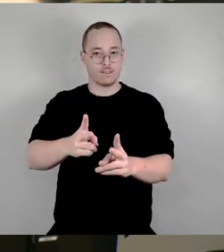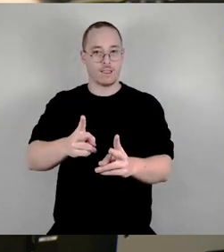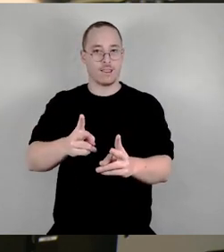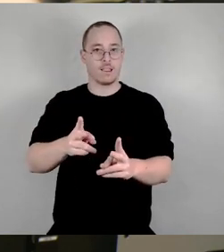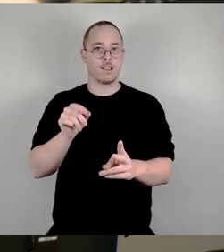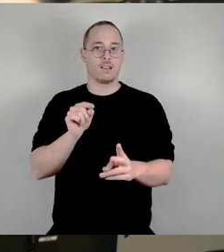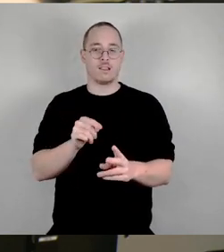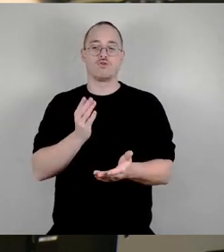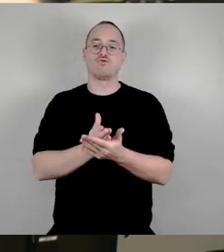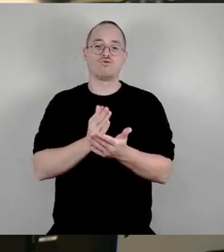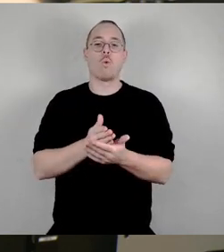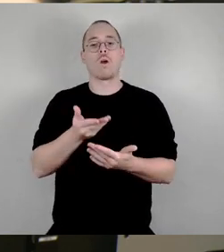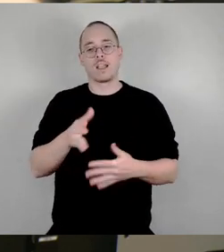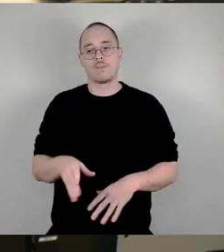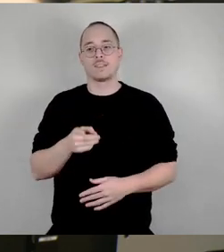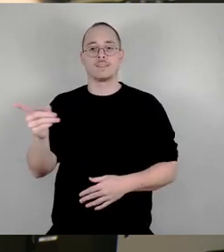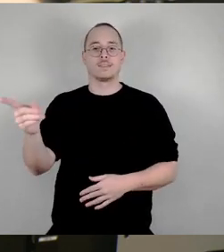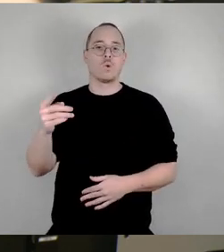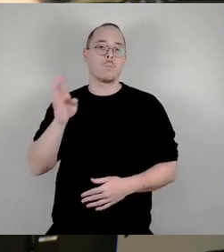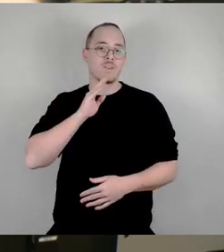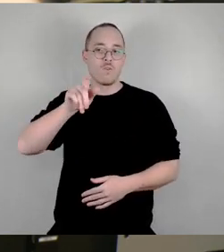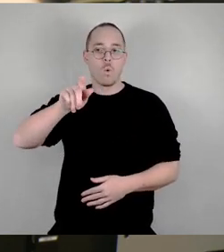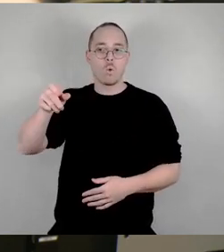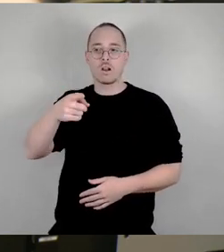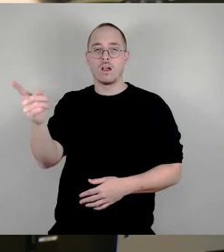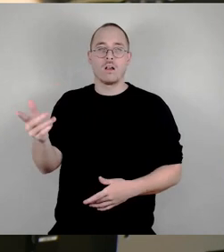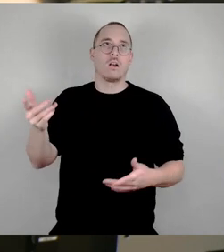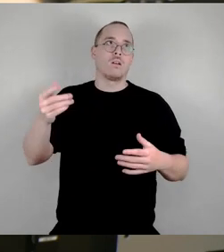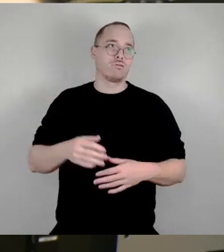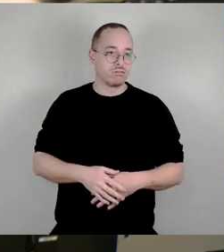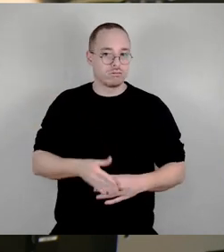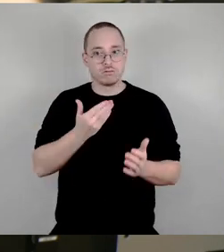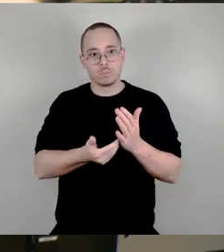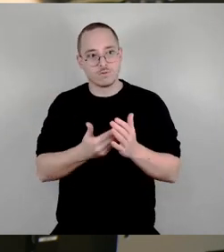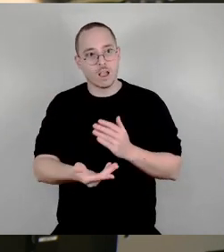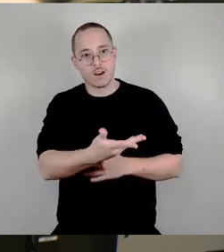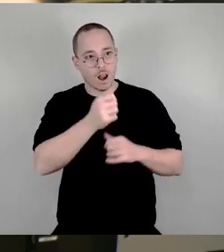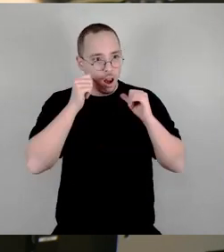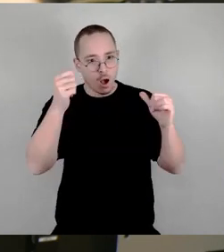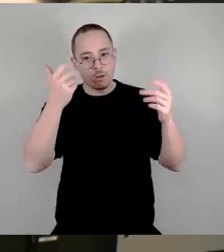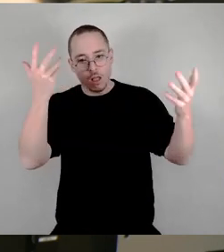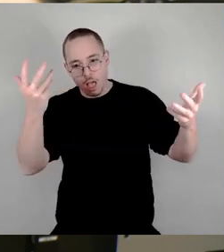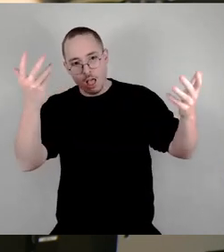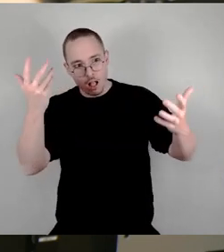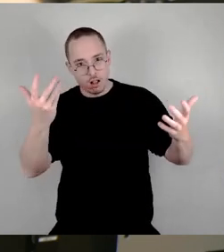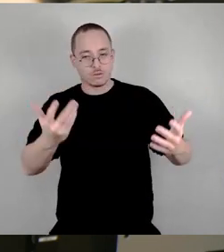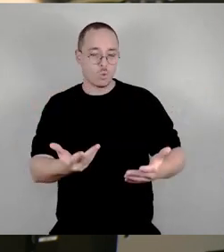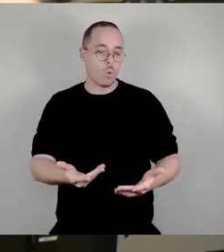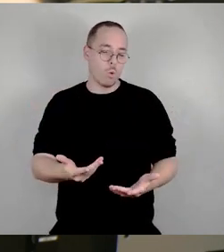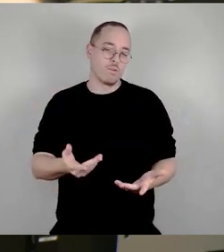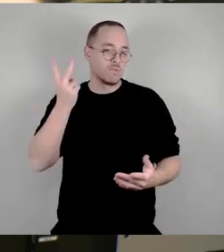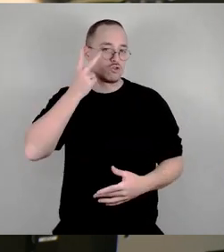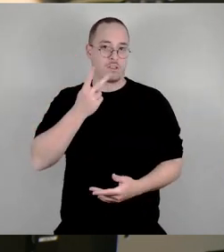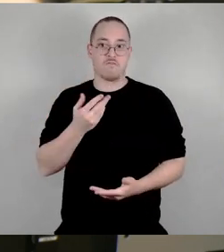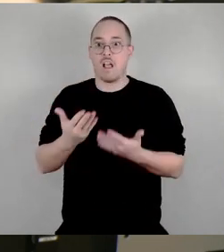Anwohnern immer wieder Diskussionen und Beschwerdelagen gibt. Das können durchaus auch Einzelmeinungen sein, aber wie